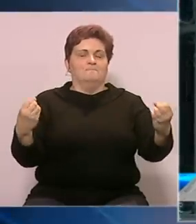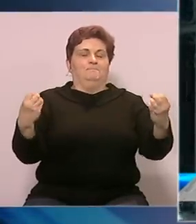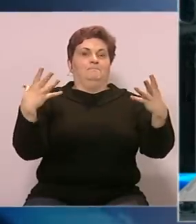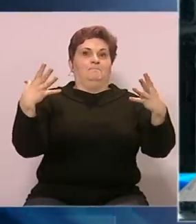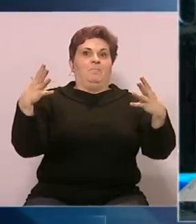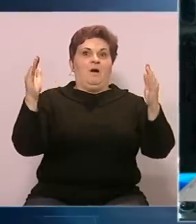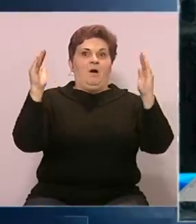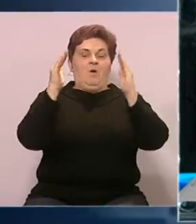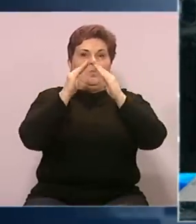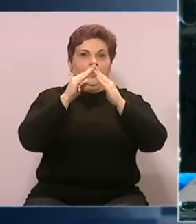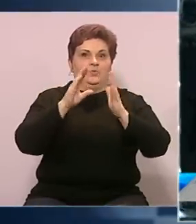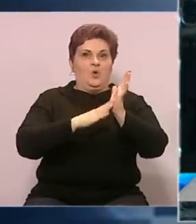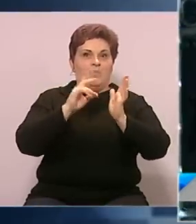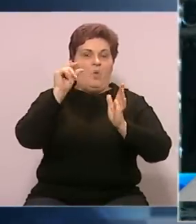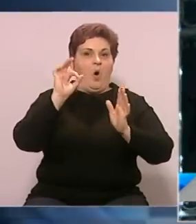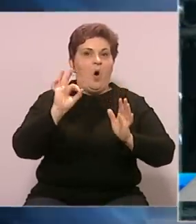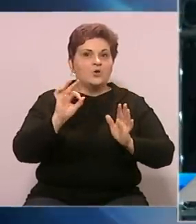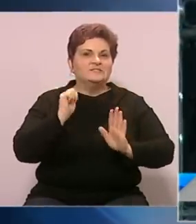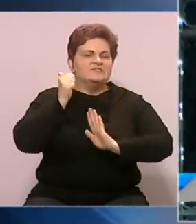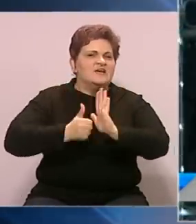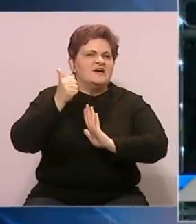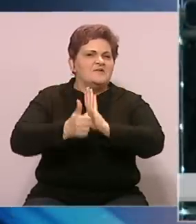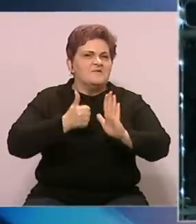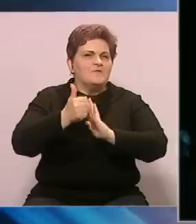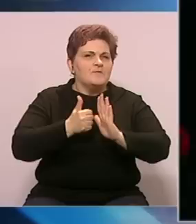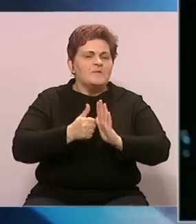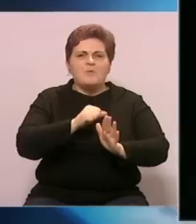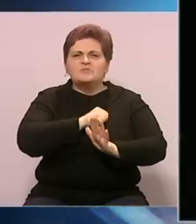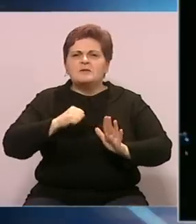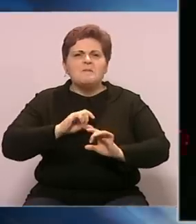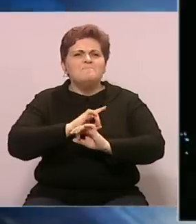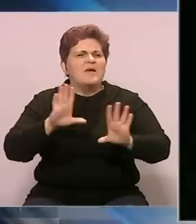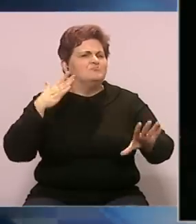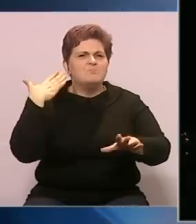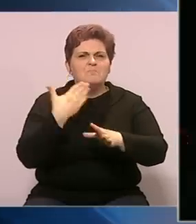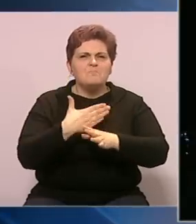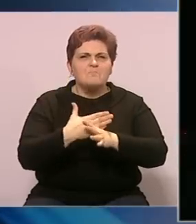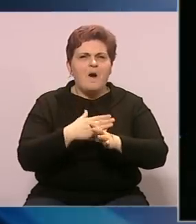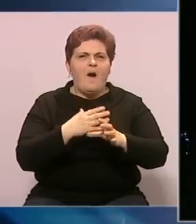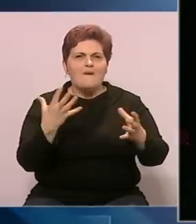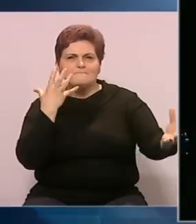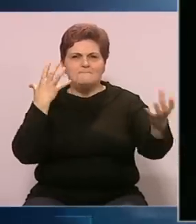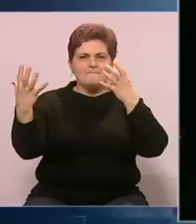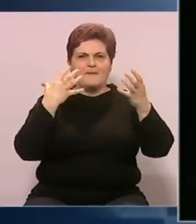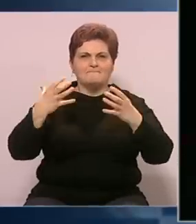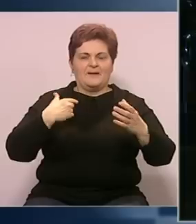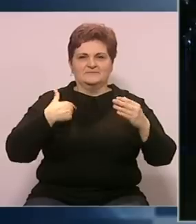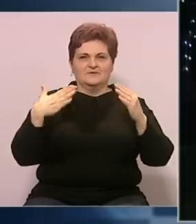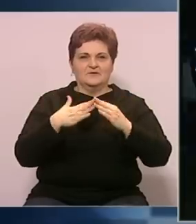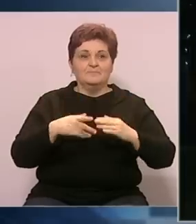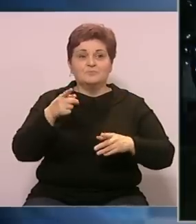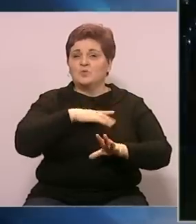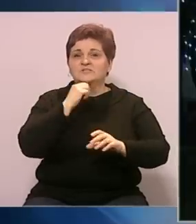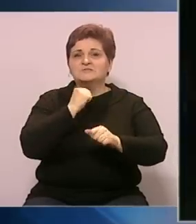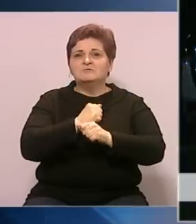svjetla kuće Moro. Danko Moro iz godine u godinu potpuno sam, bez ičije pomoći, ukrašava svoje imanje. To sve